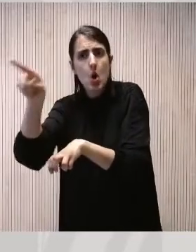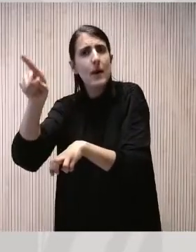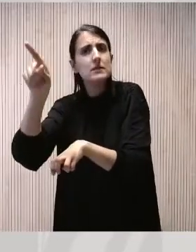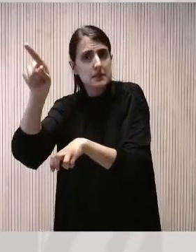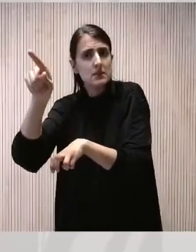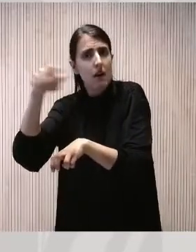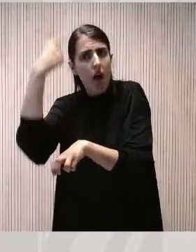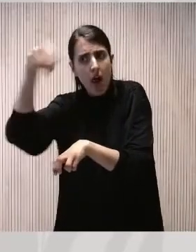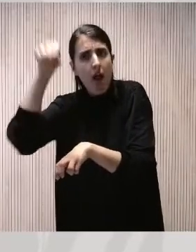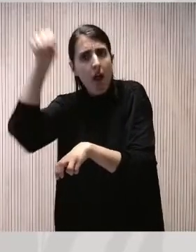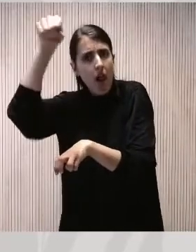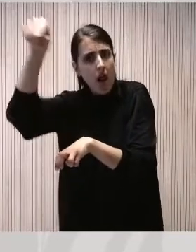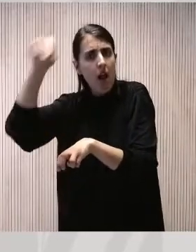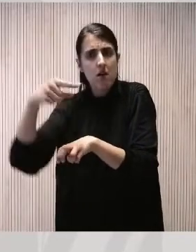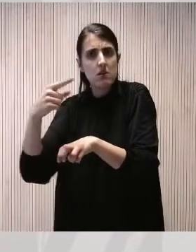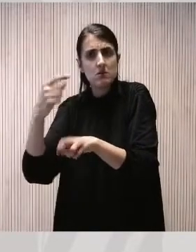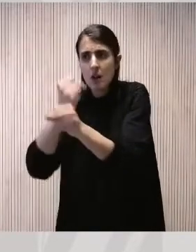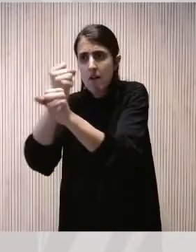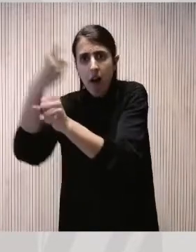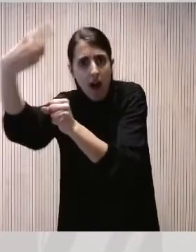mancances importants per cobrir